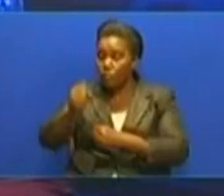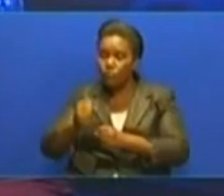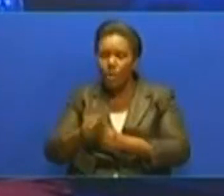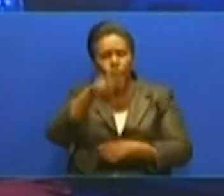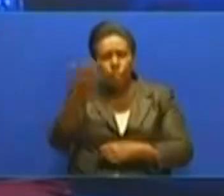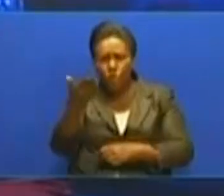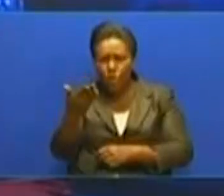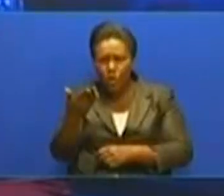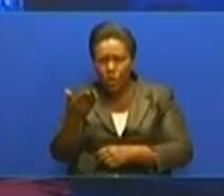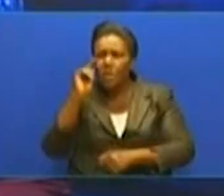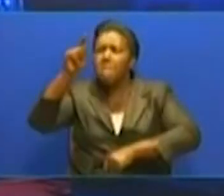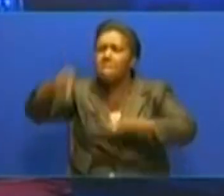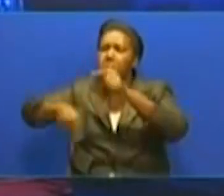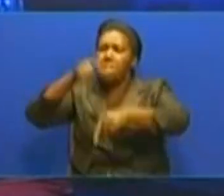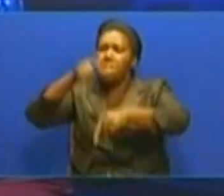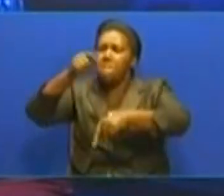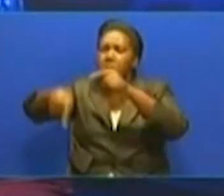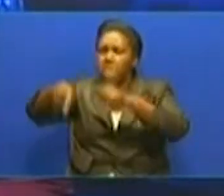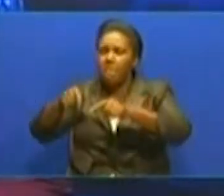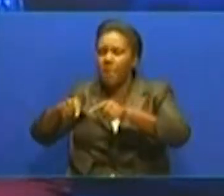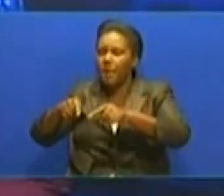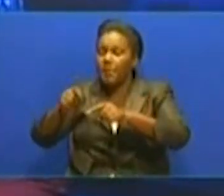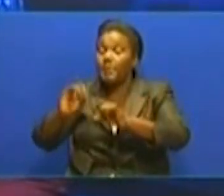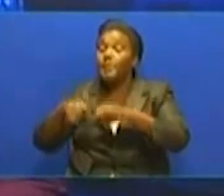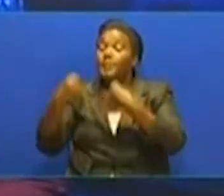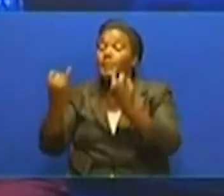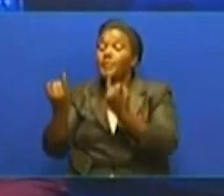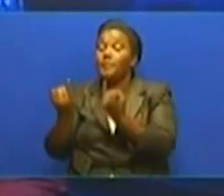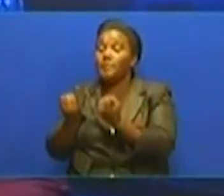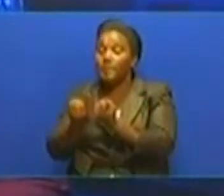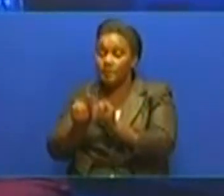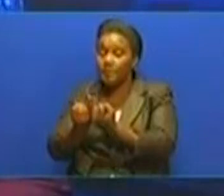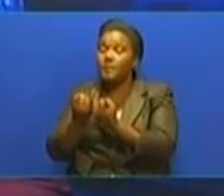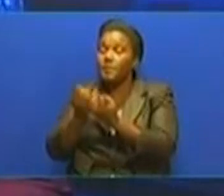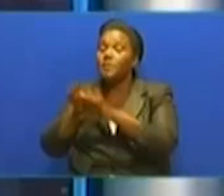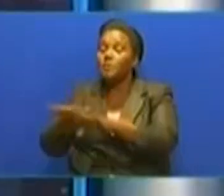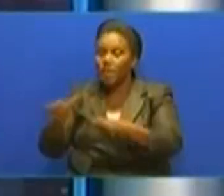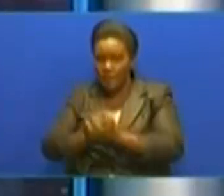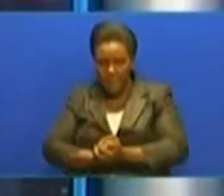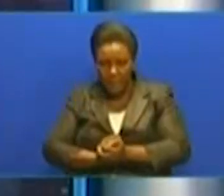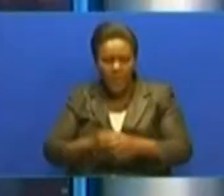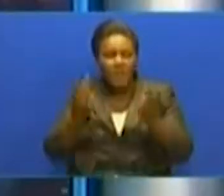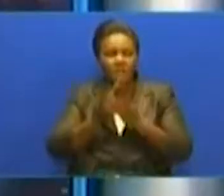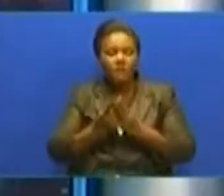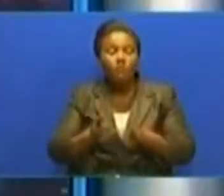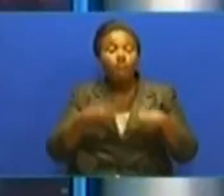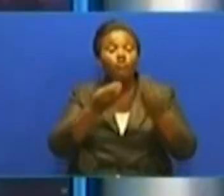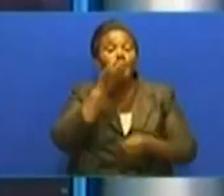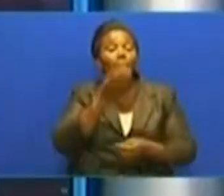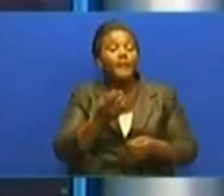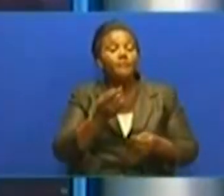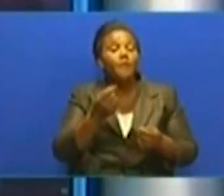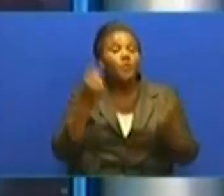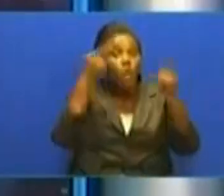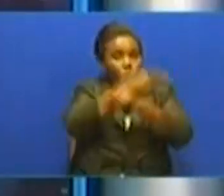viumbo vya ulinzi na usalama. Na kutadharisha watu miangi wa mitandao ya kijamii kuepuka kutua tarifa zisizo na uhakika.